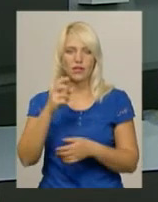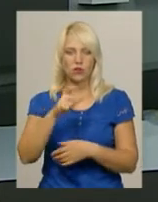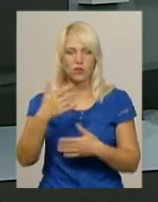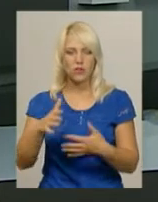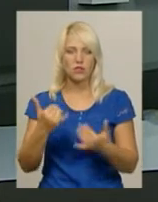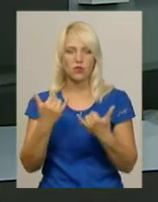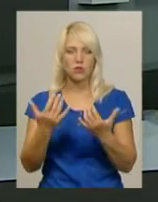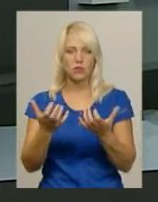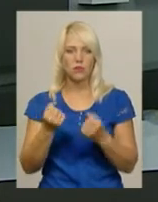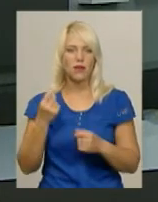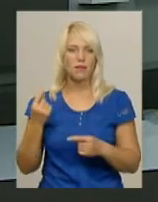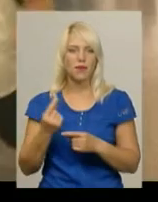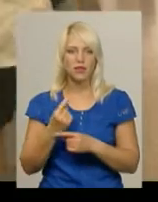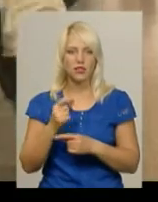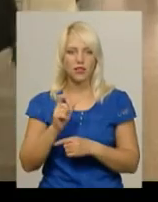відвідувачів.